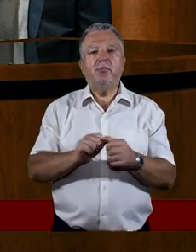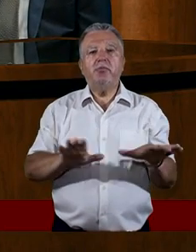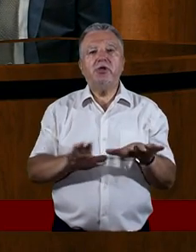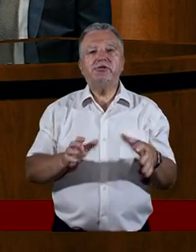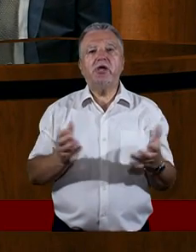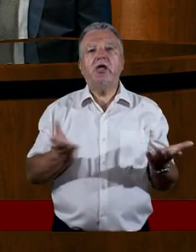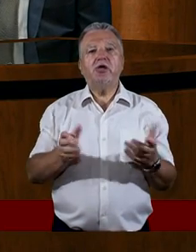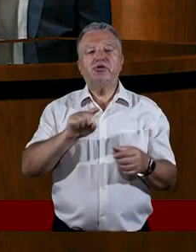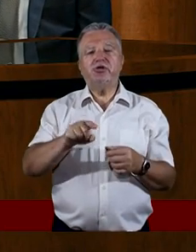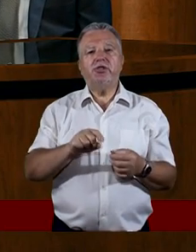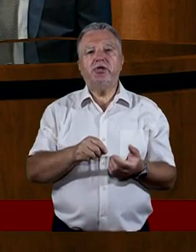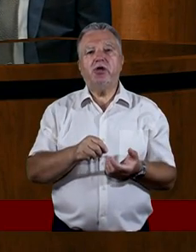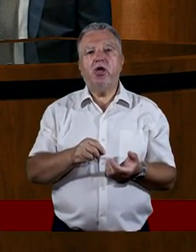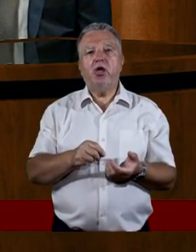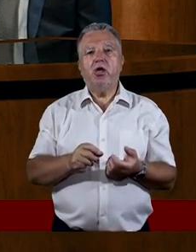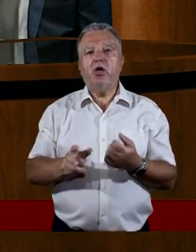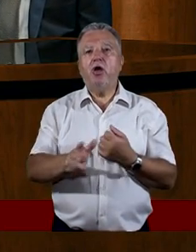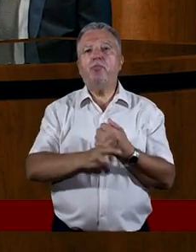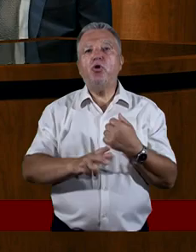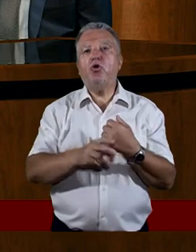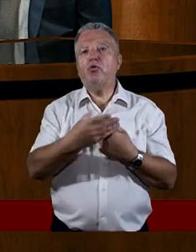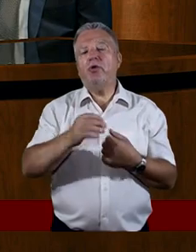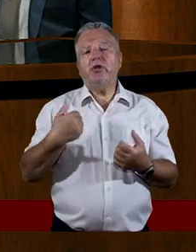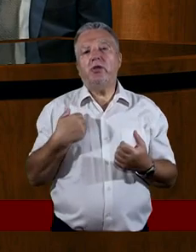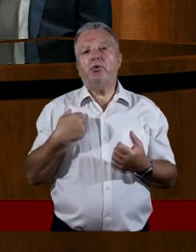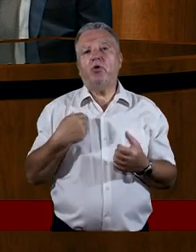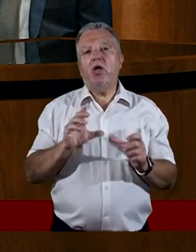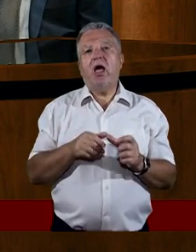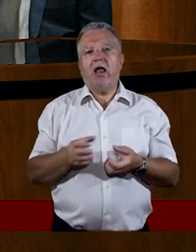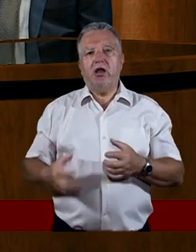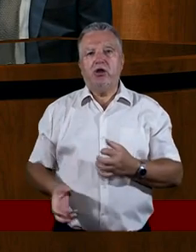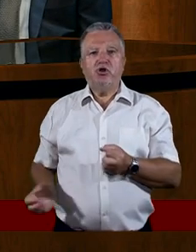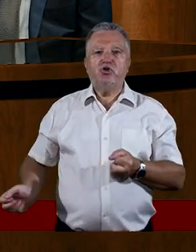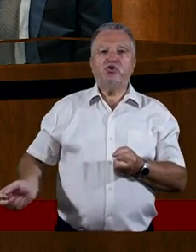ogóle nie było. Ale siewca siał.